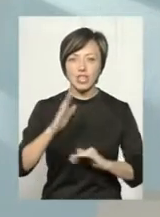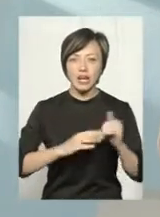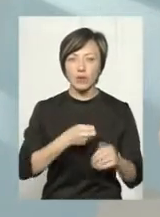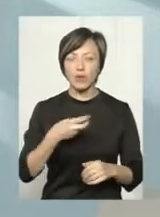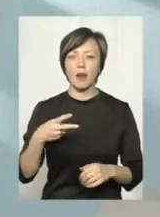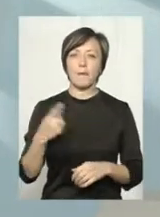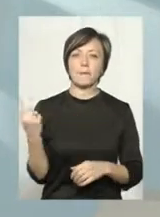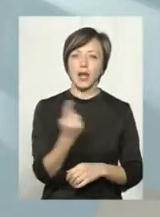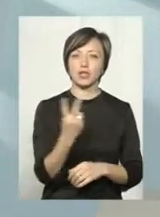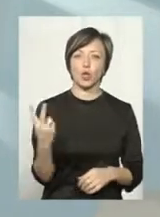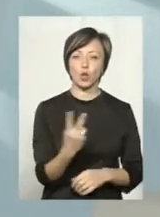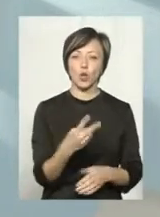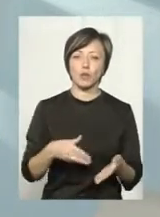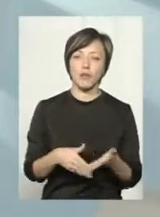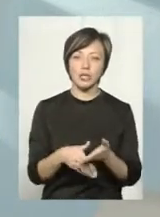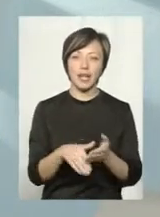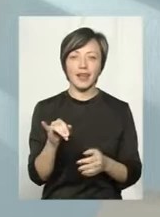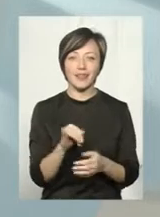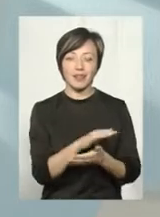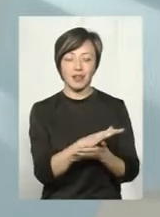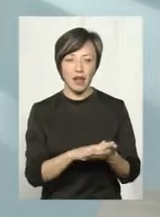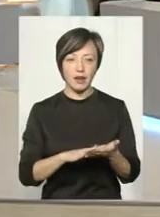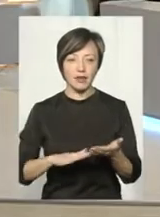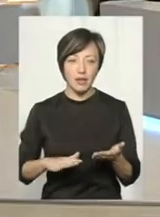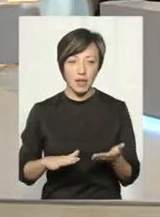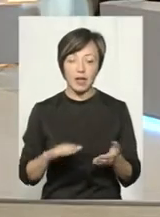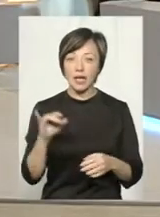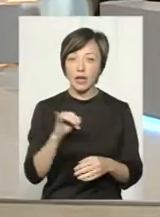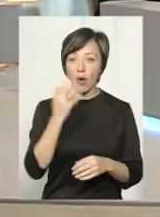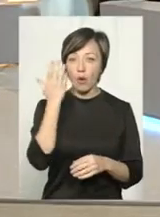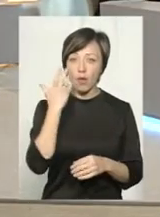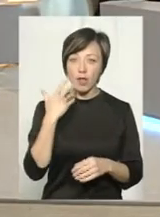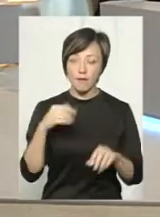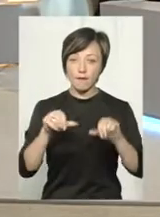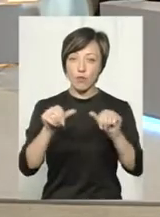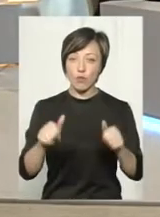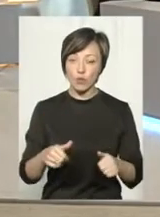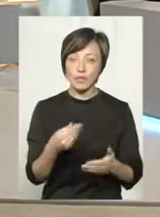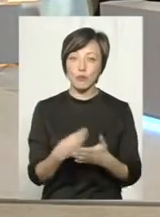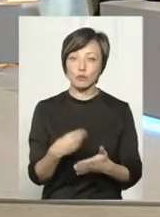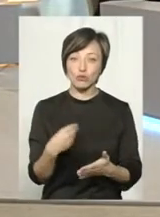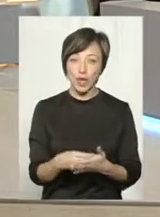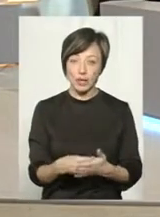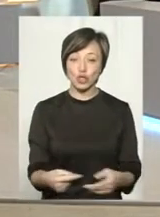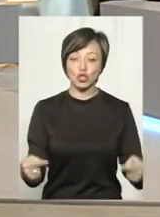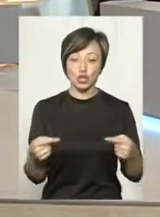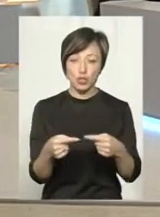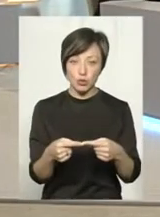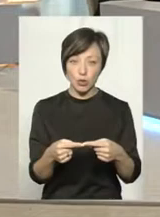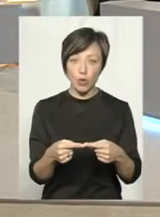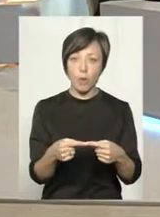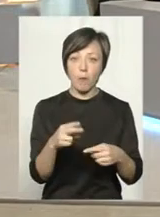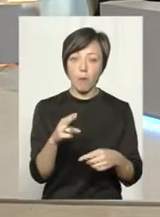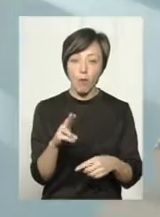перша категорія, друга, допоміжна і так далі. І коли формується бюджет, чітко по